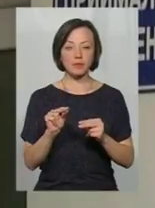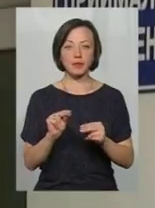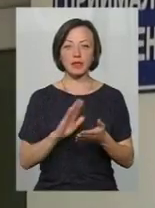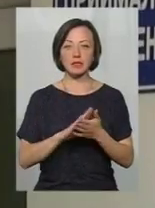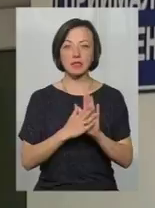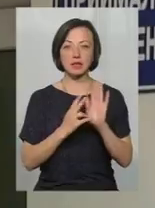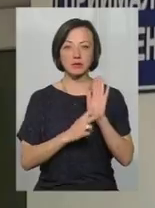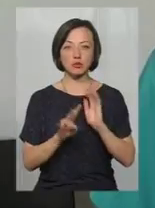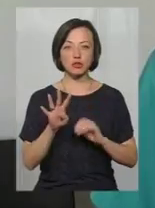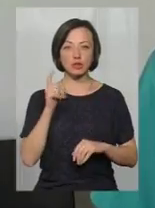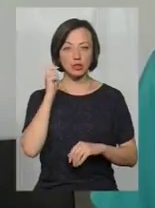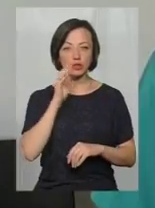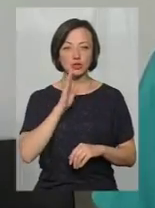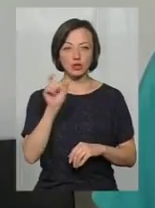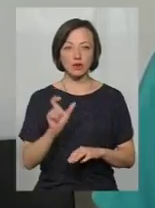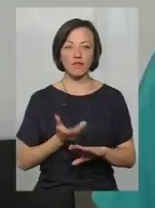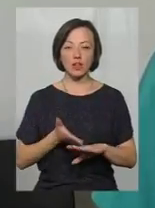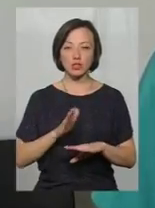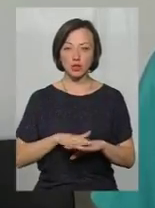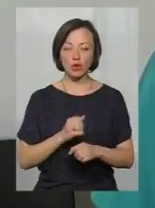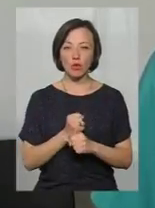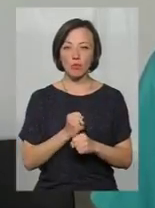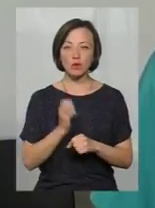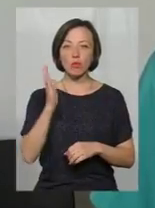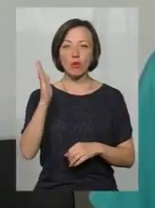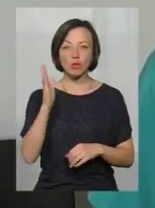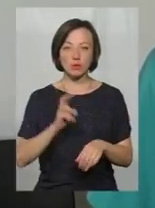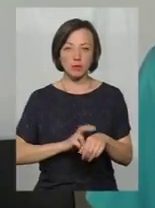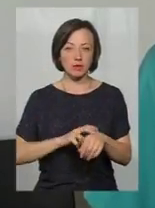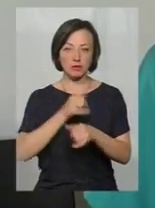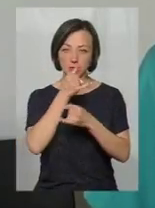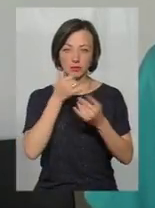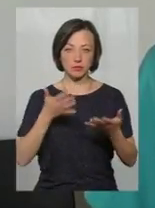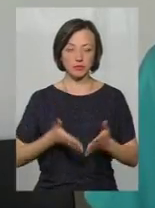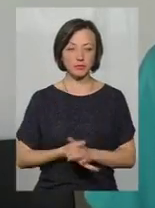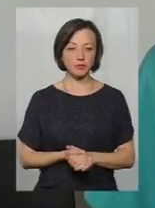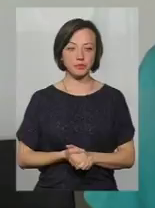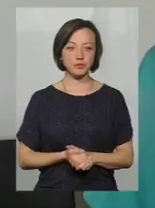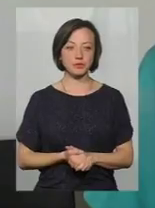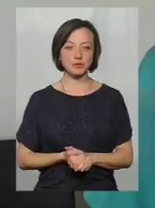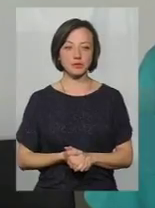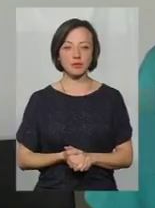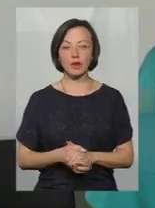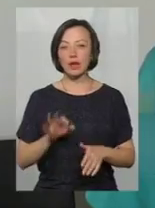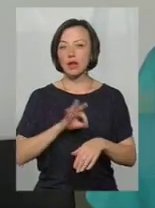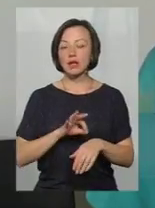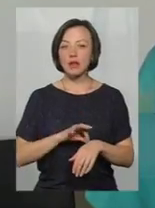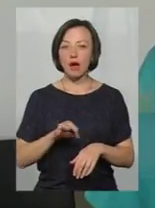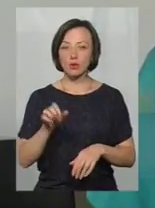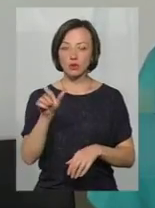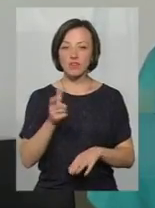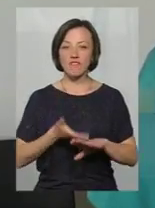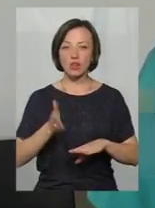стан 74-річної жінки важкий, тому робити прогнози медики не беруться. Діагноз важка черепно-мозкова травма,